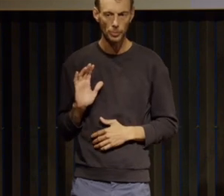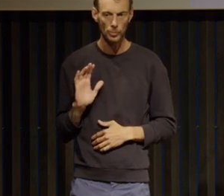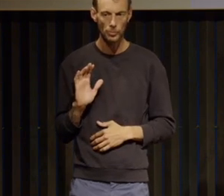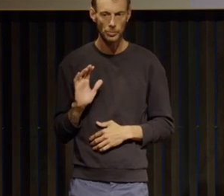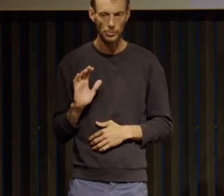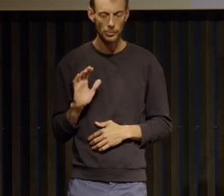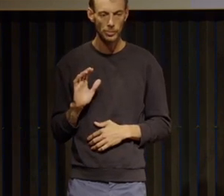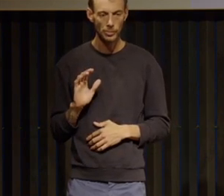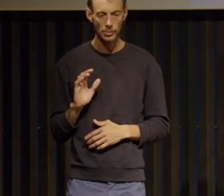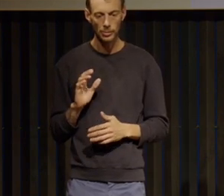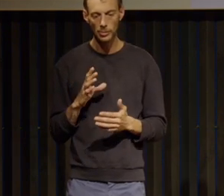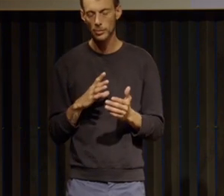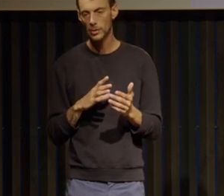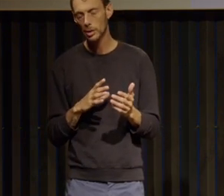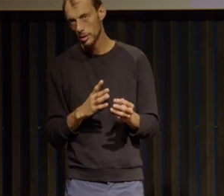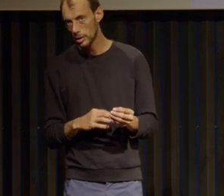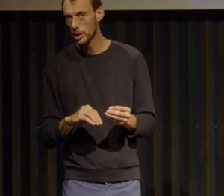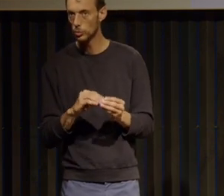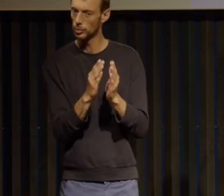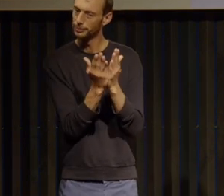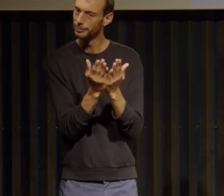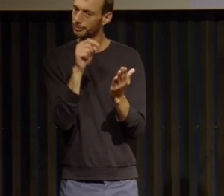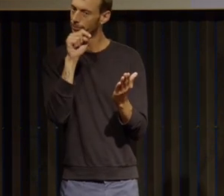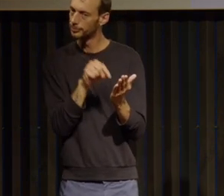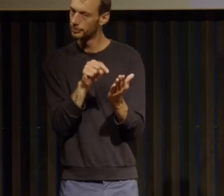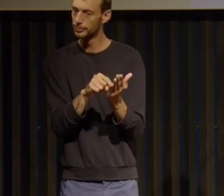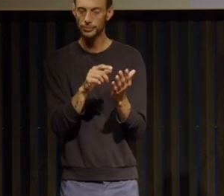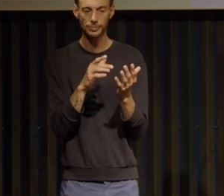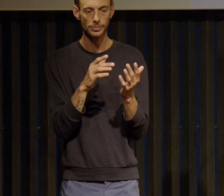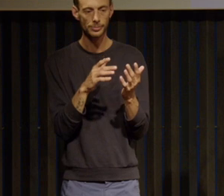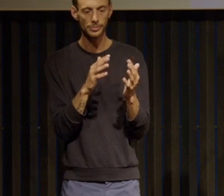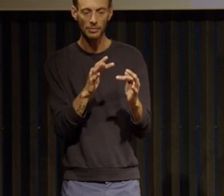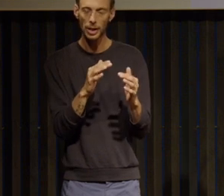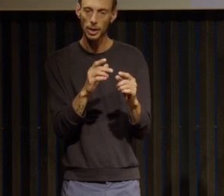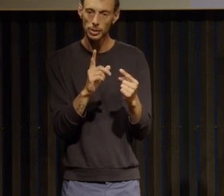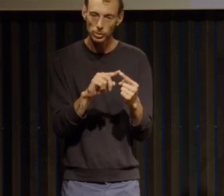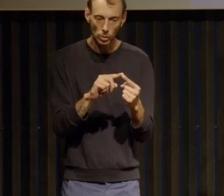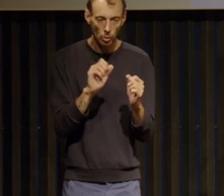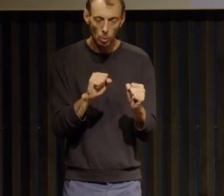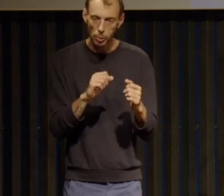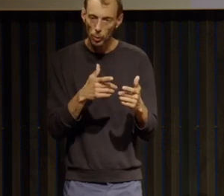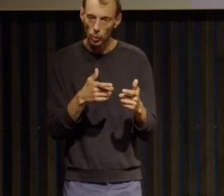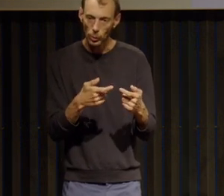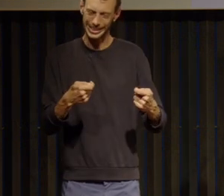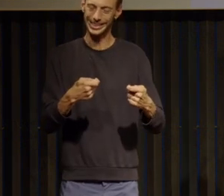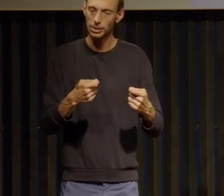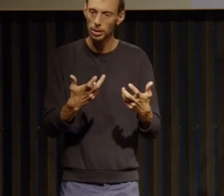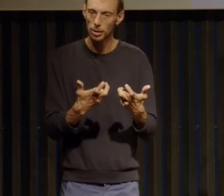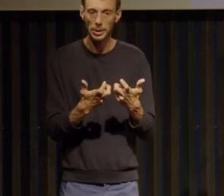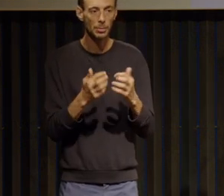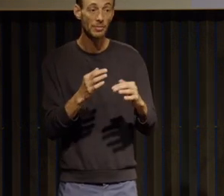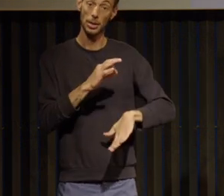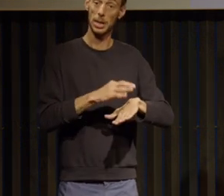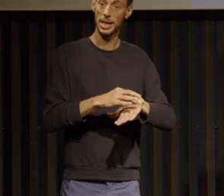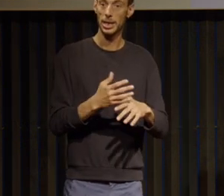le livre aborde particulièrement les points de tension c'est à dire toutes les contradictions liées à la maladie le fait d'avoir envie de